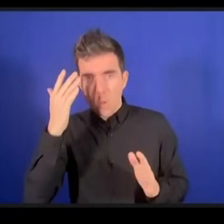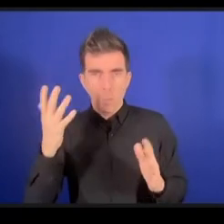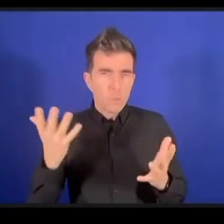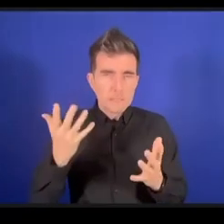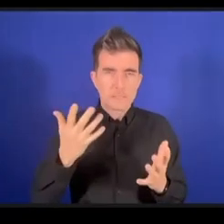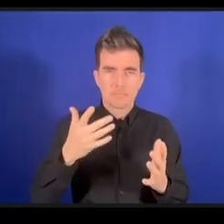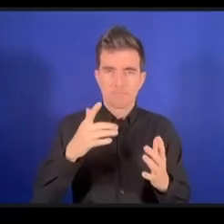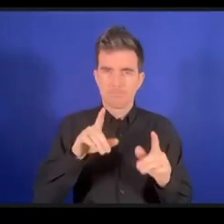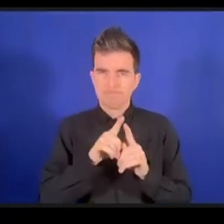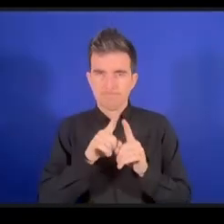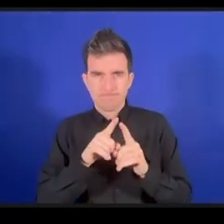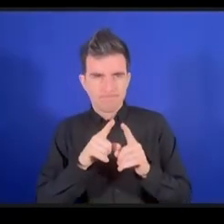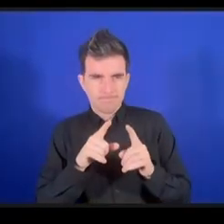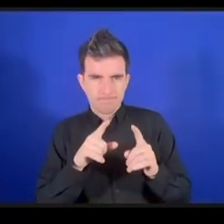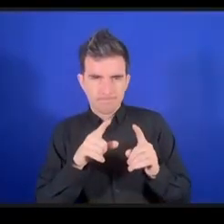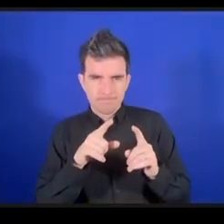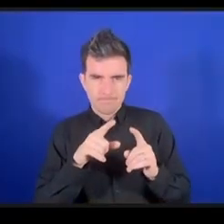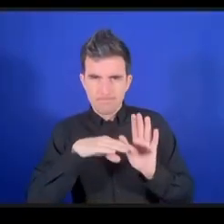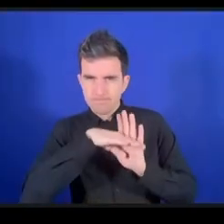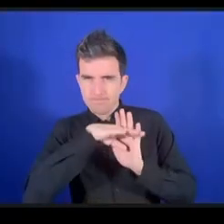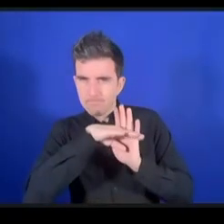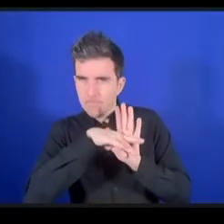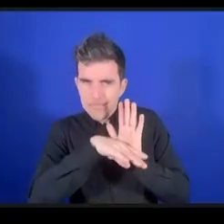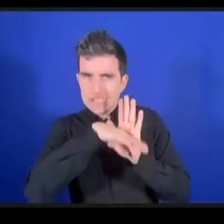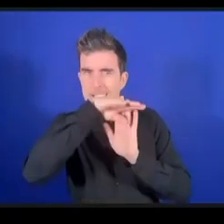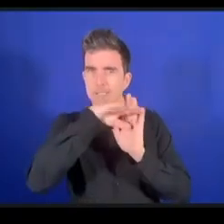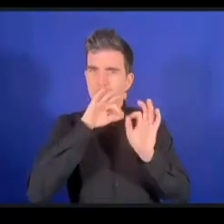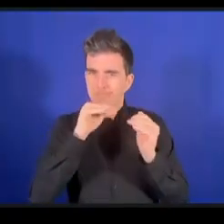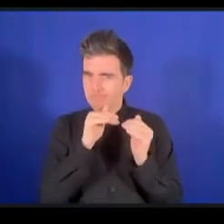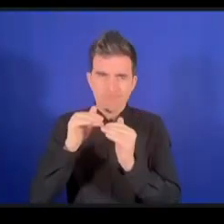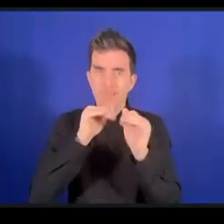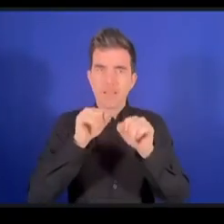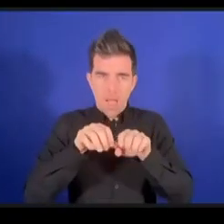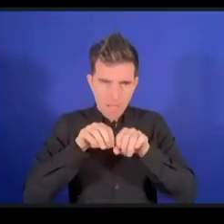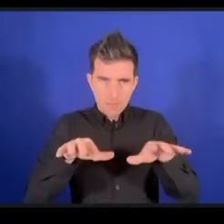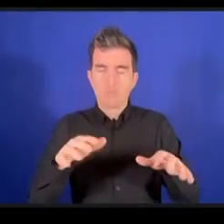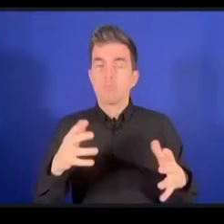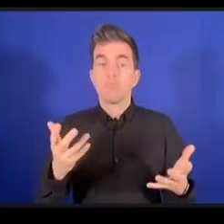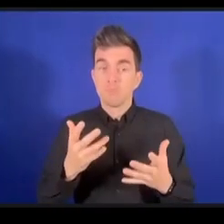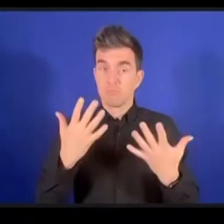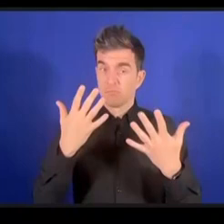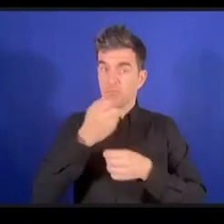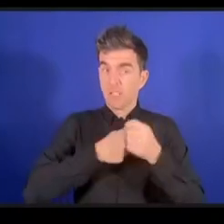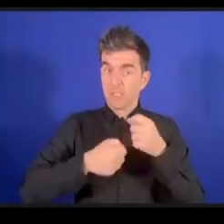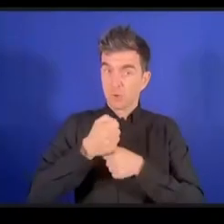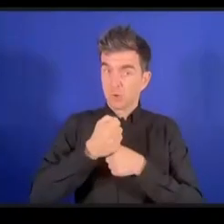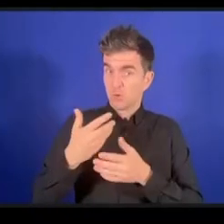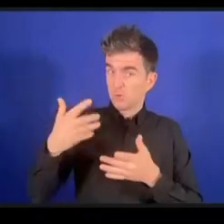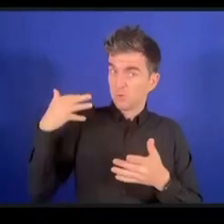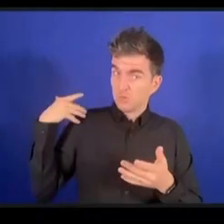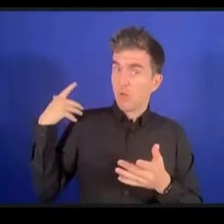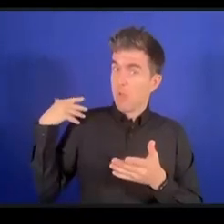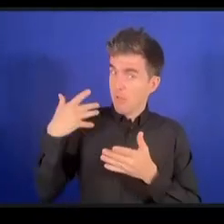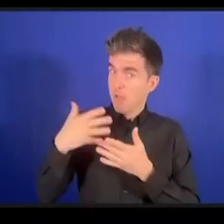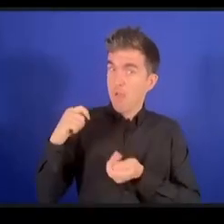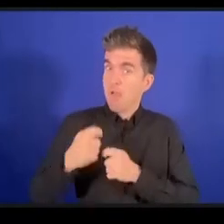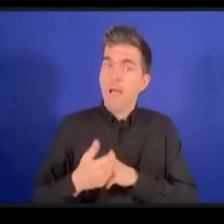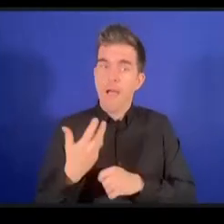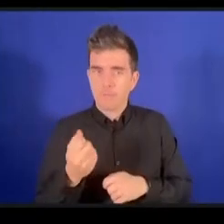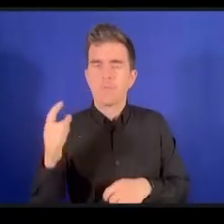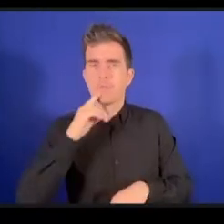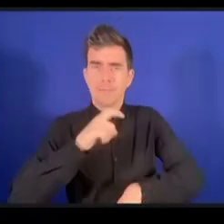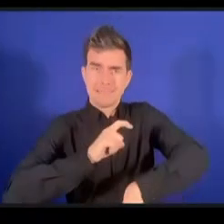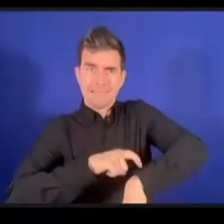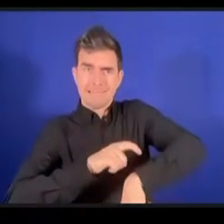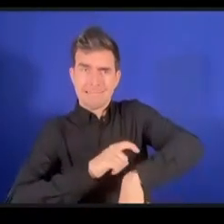البرمجيات عليهم أن يعرفوا بوجود هذه المعايير أعتذر علينا أن نتوقف عند هذا